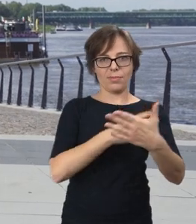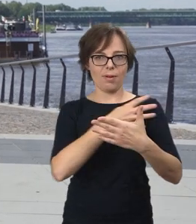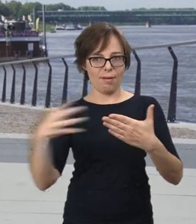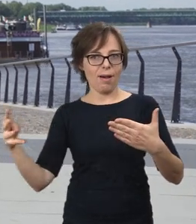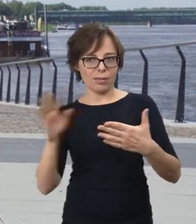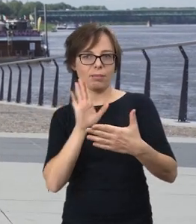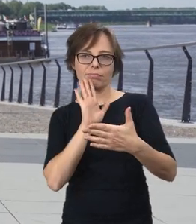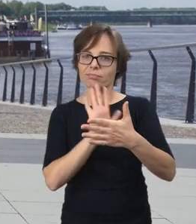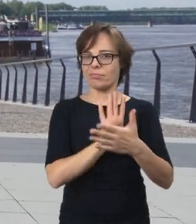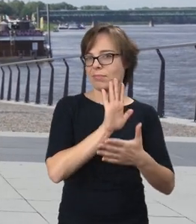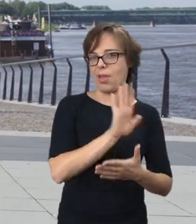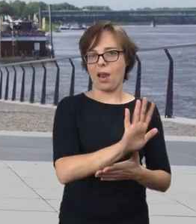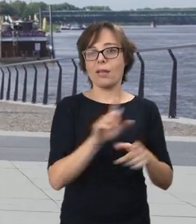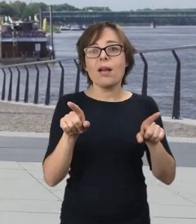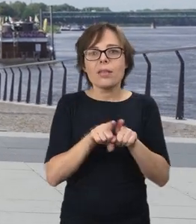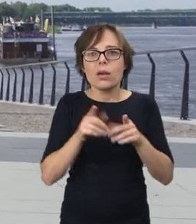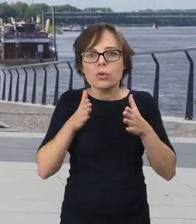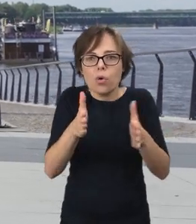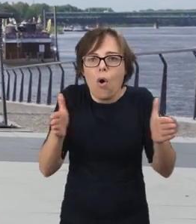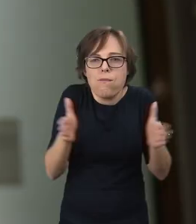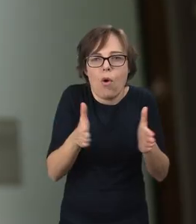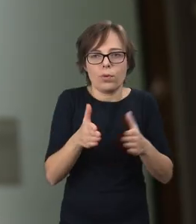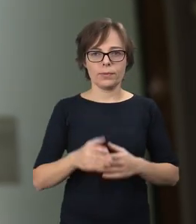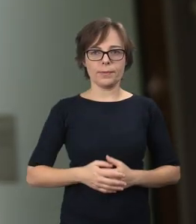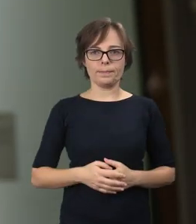charakterystycznym, dosyć wąskim.